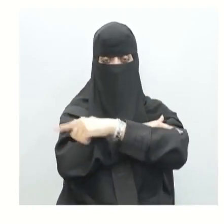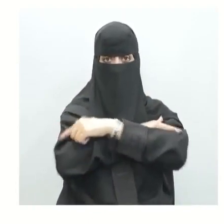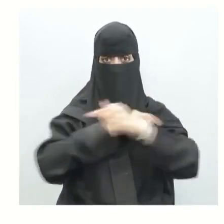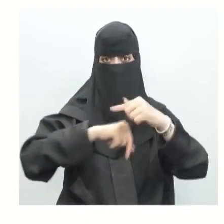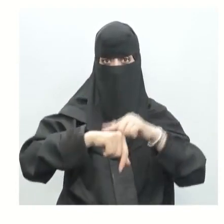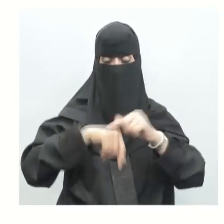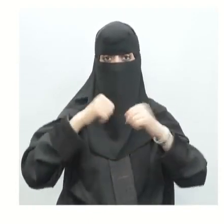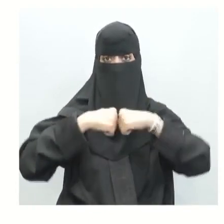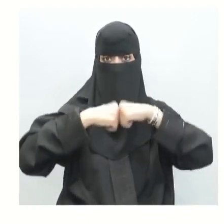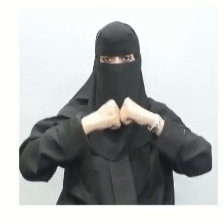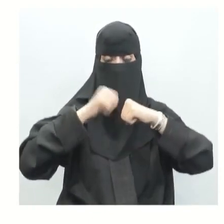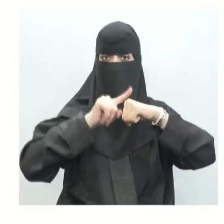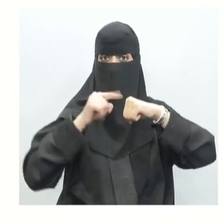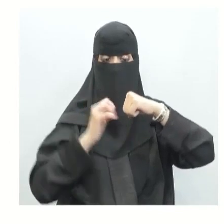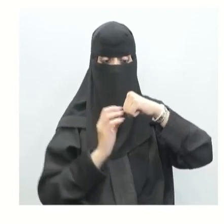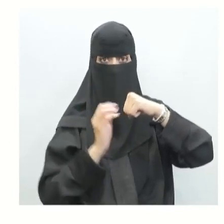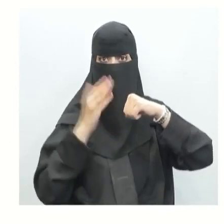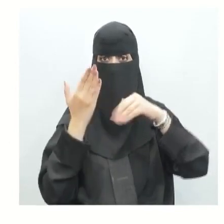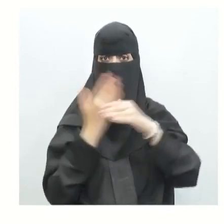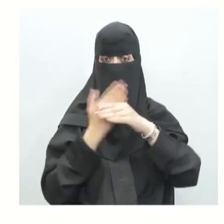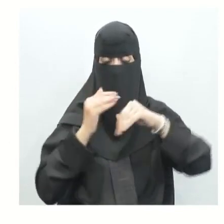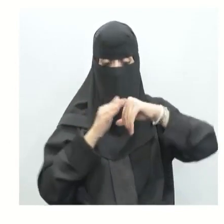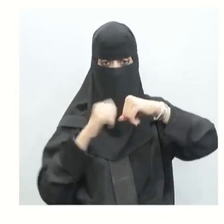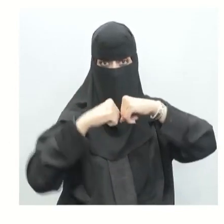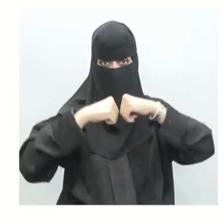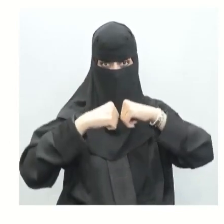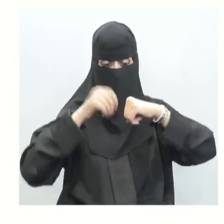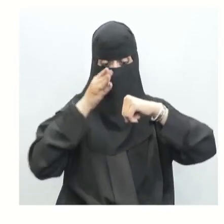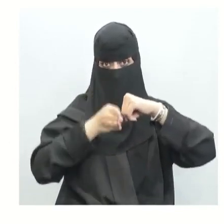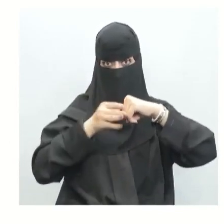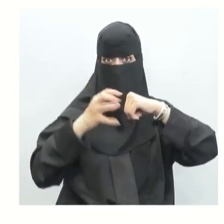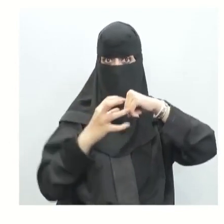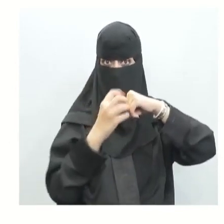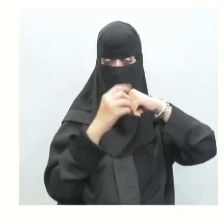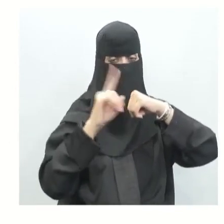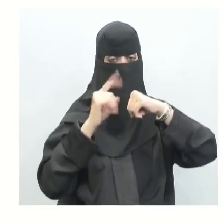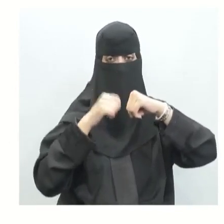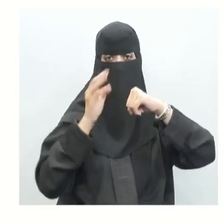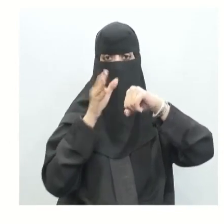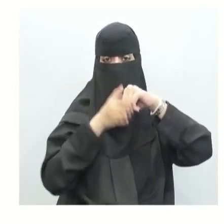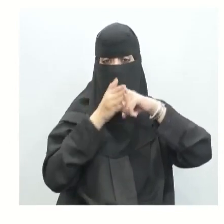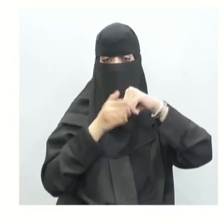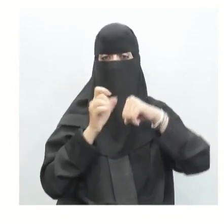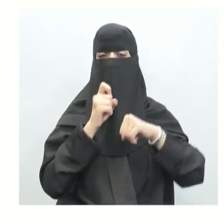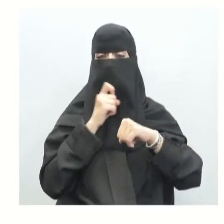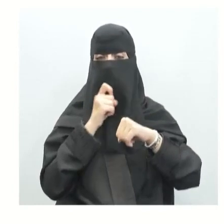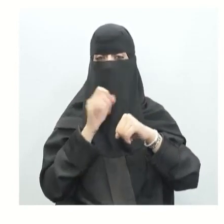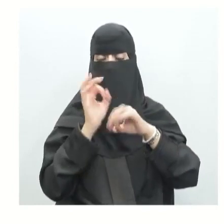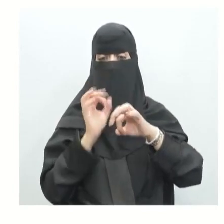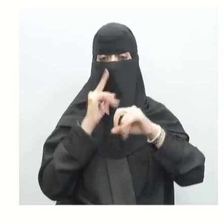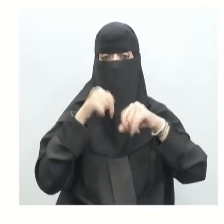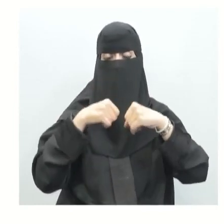الغضاريف فهما لم ينتج عن التهاب الغضاريف ولكن تلتهب المفاصل وتفقد قوتها